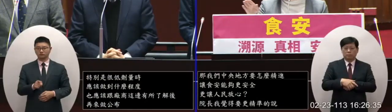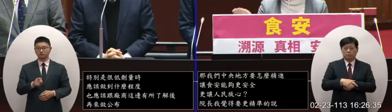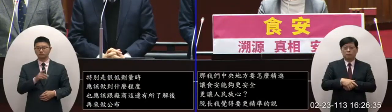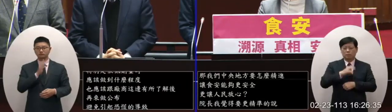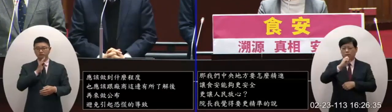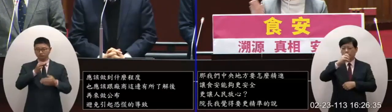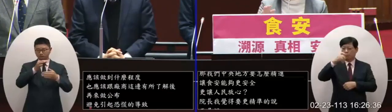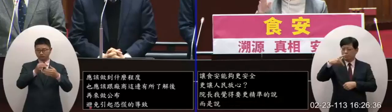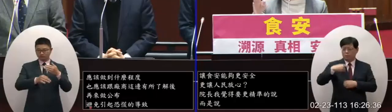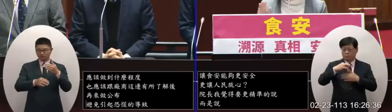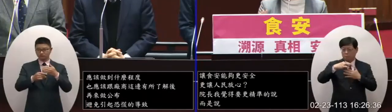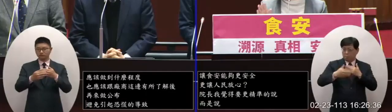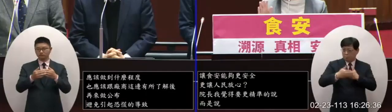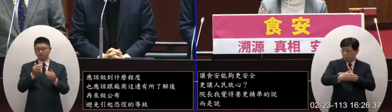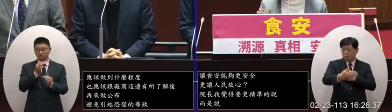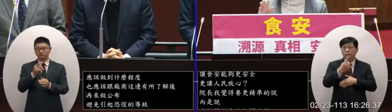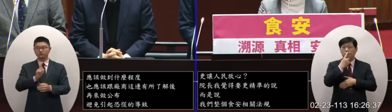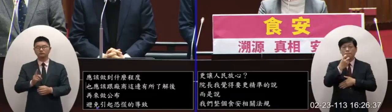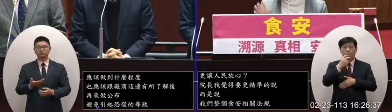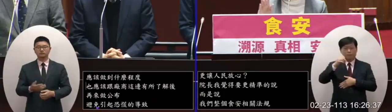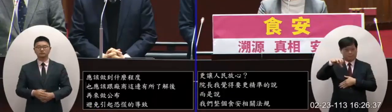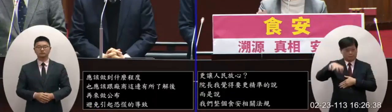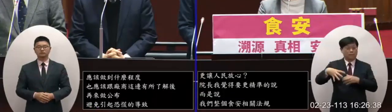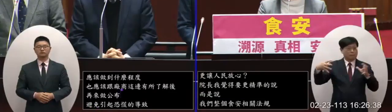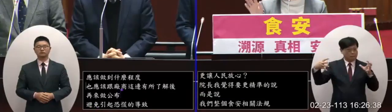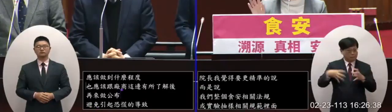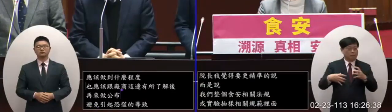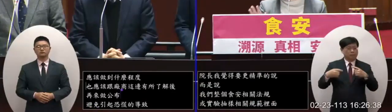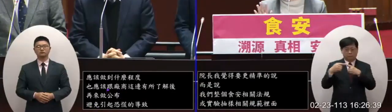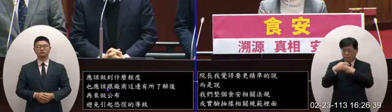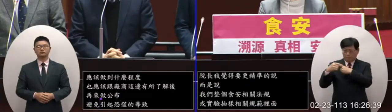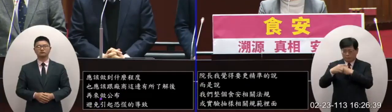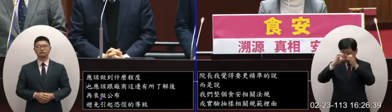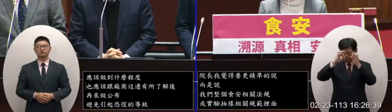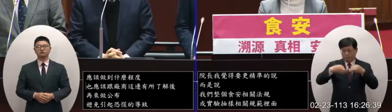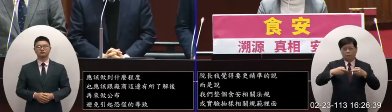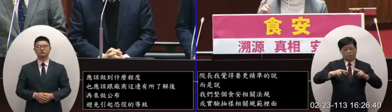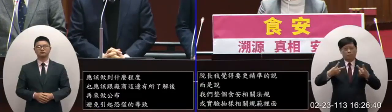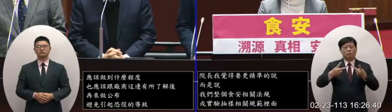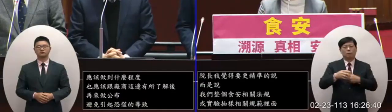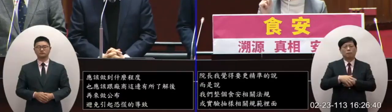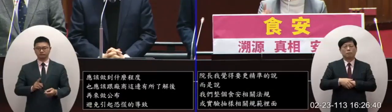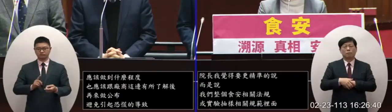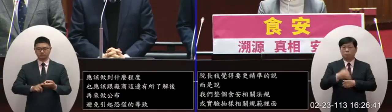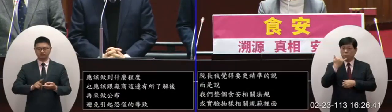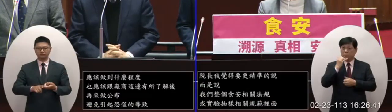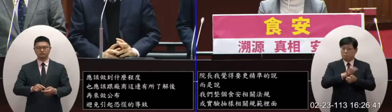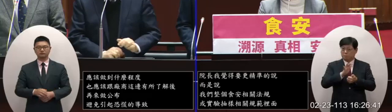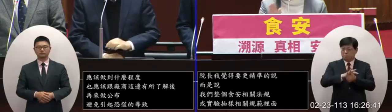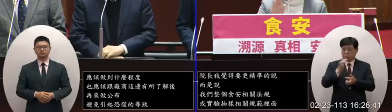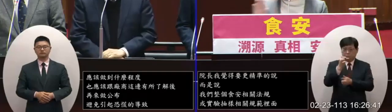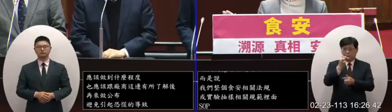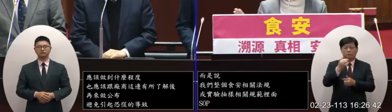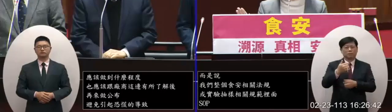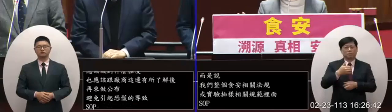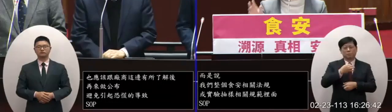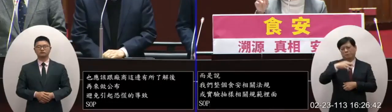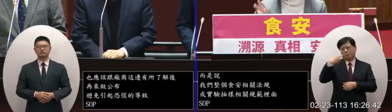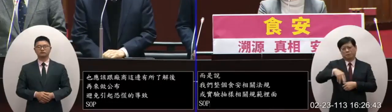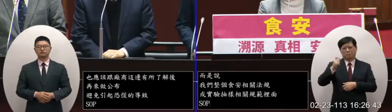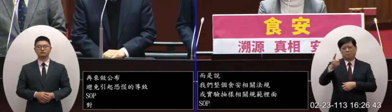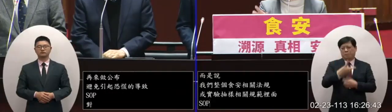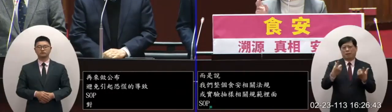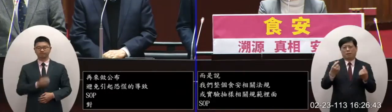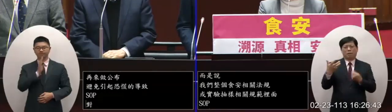OP我們中央地方應該要好好的來做下來檢討面對如何讓它精進因為我不希望有下